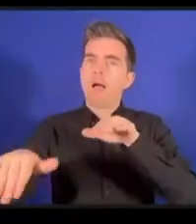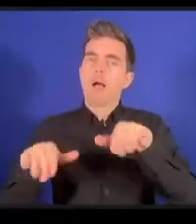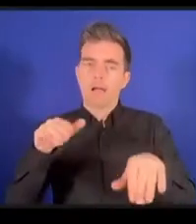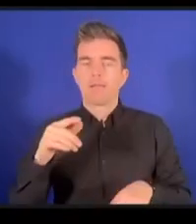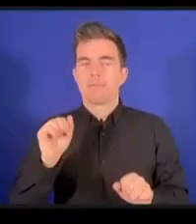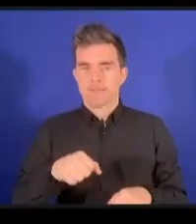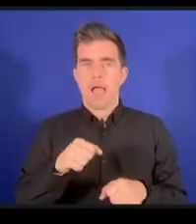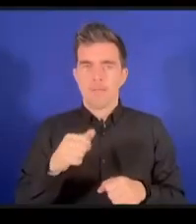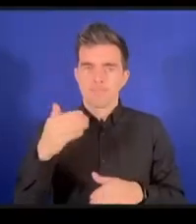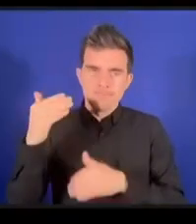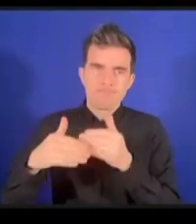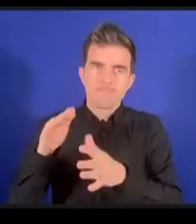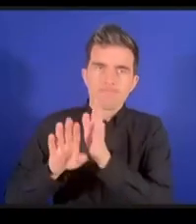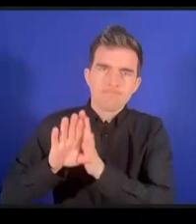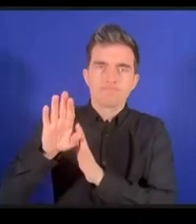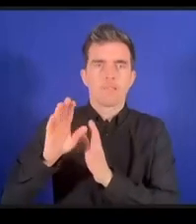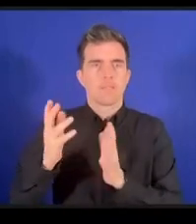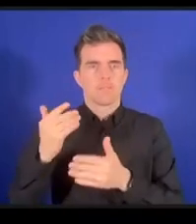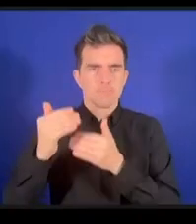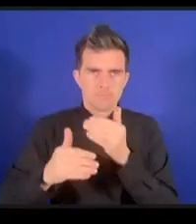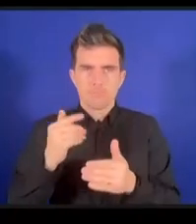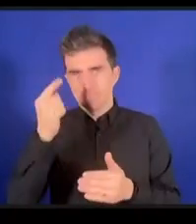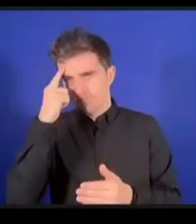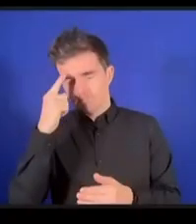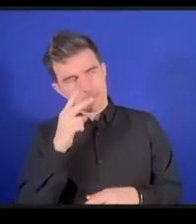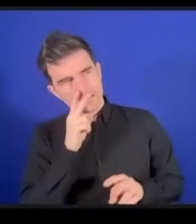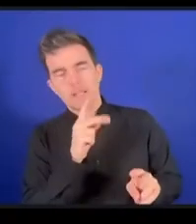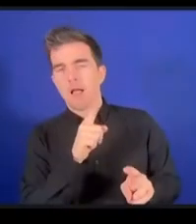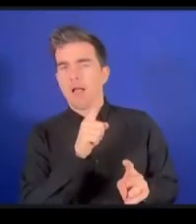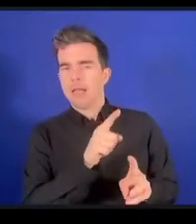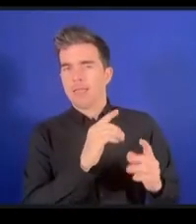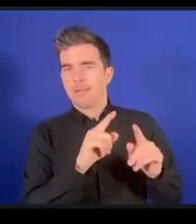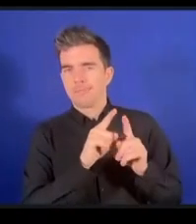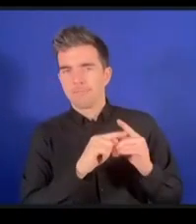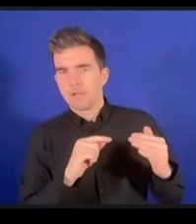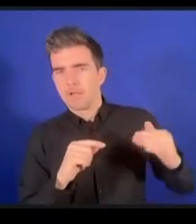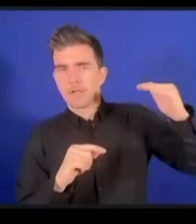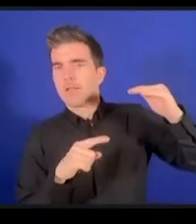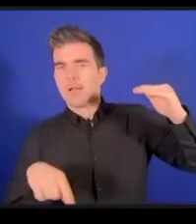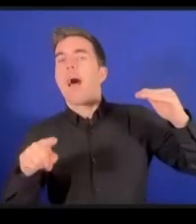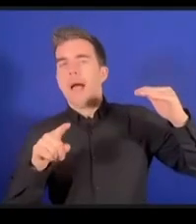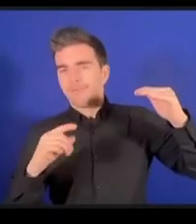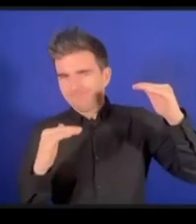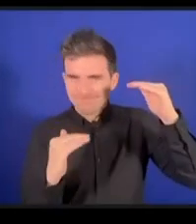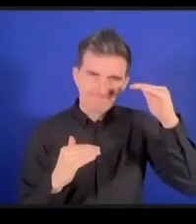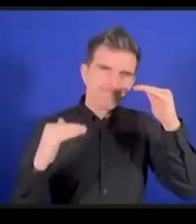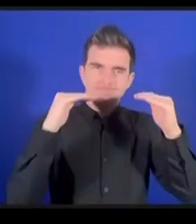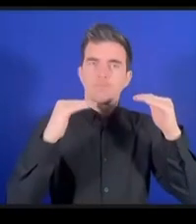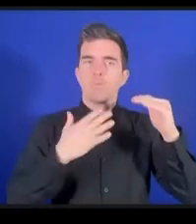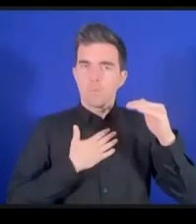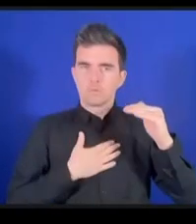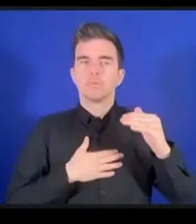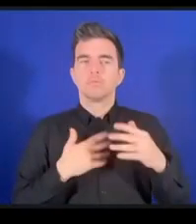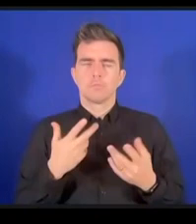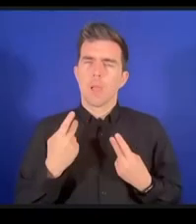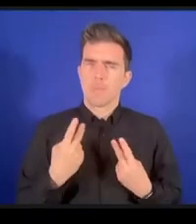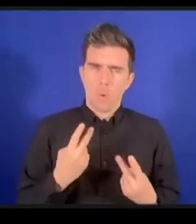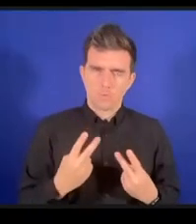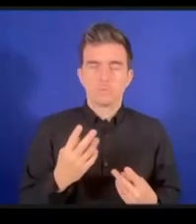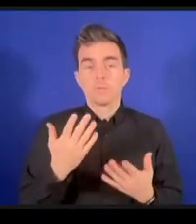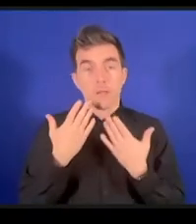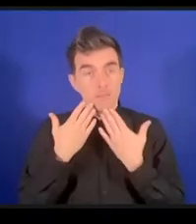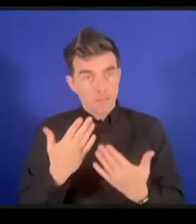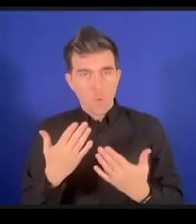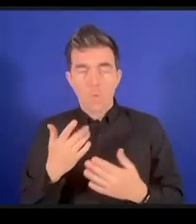ず組まれていると思いますので非常に重要だと思いますアブリさんありがとうございますモハメドさんも何かを付けたいことありますか